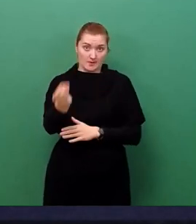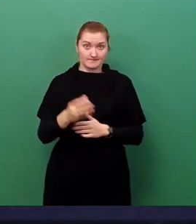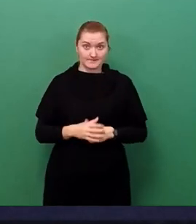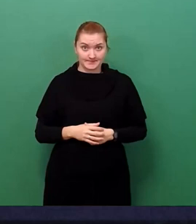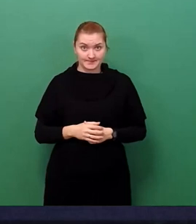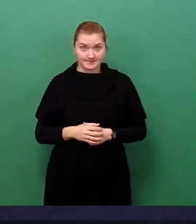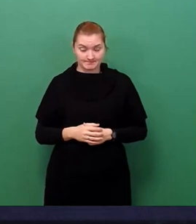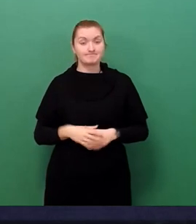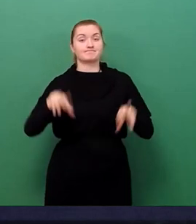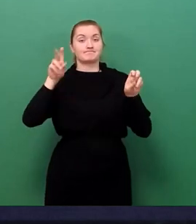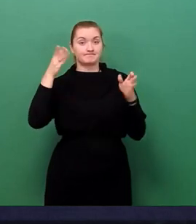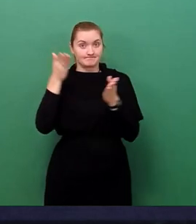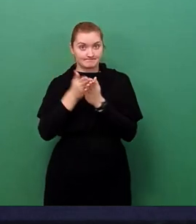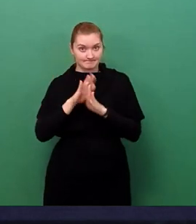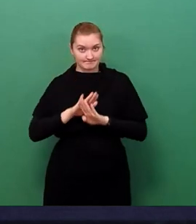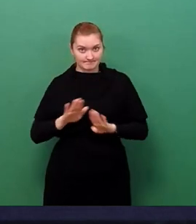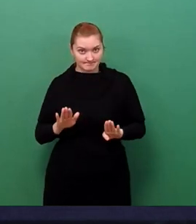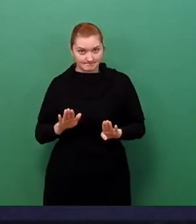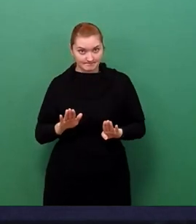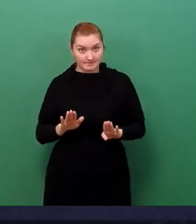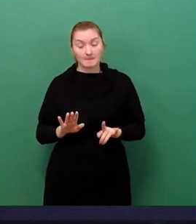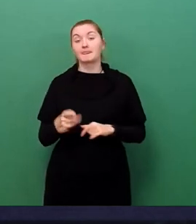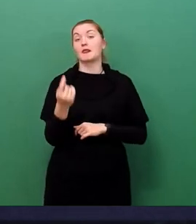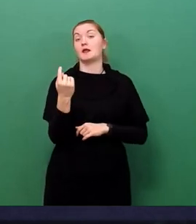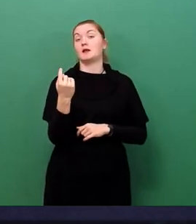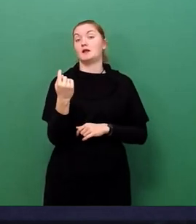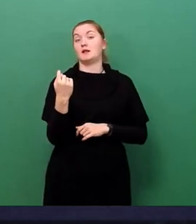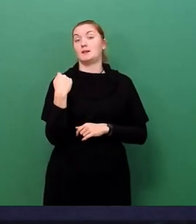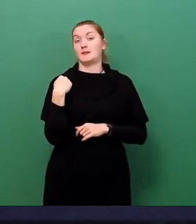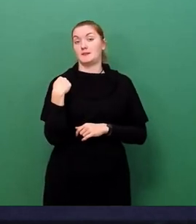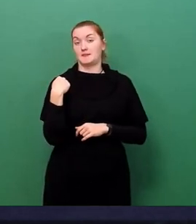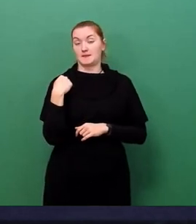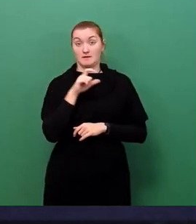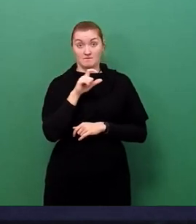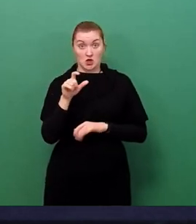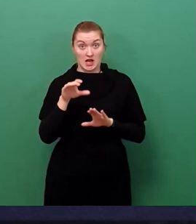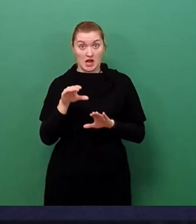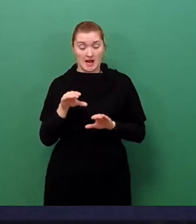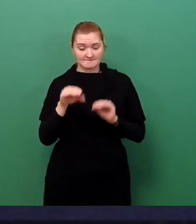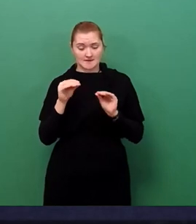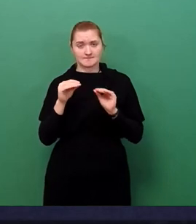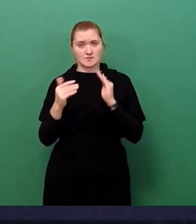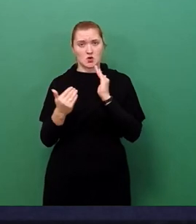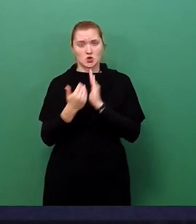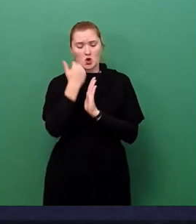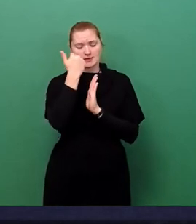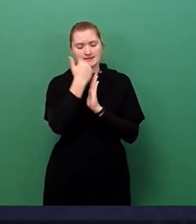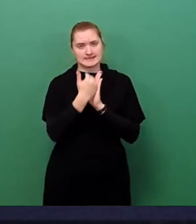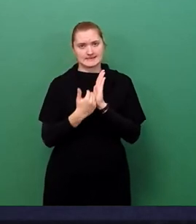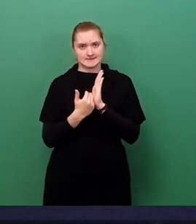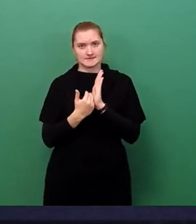Ende. Da seit Anfang dieser Woche geltende enge Umgrenzung des